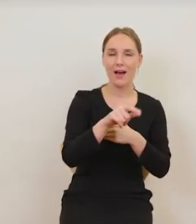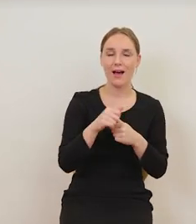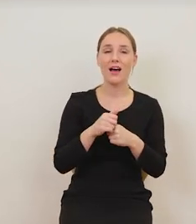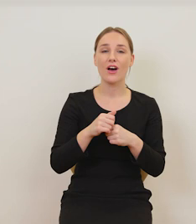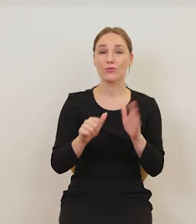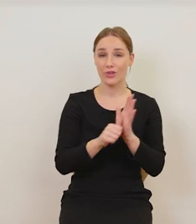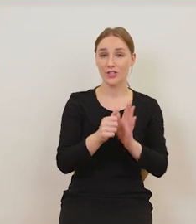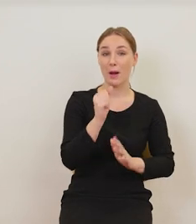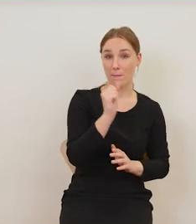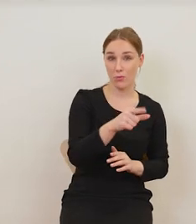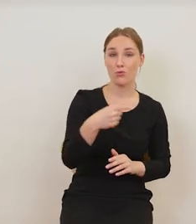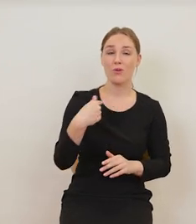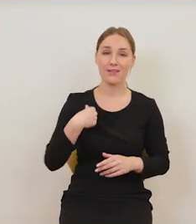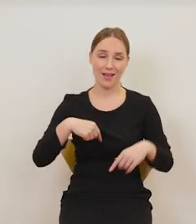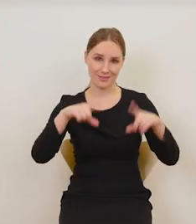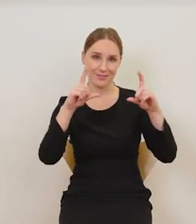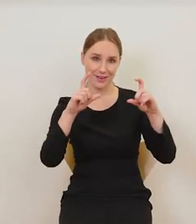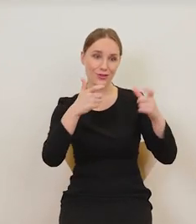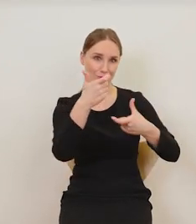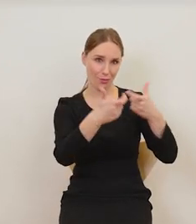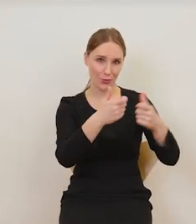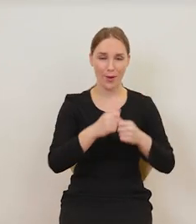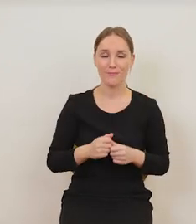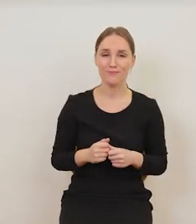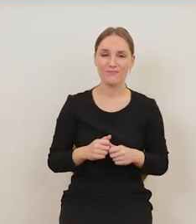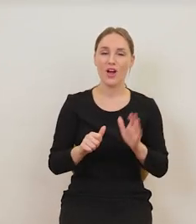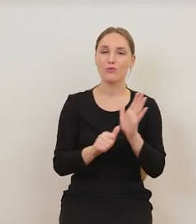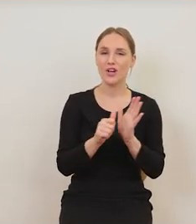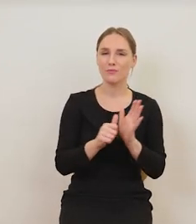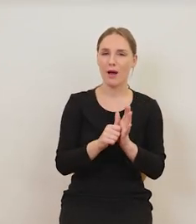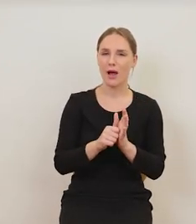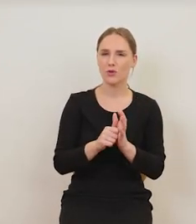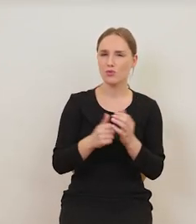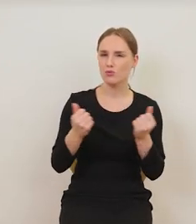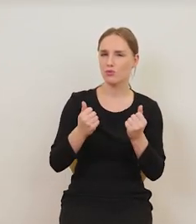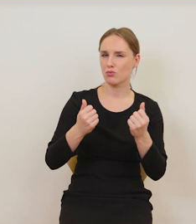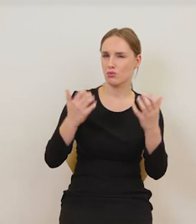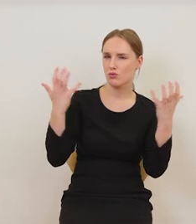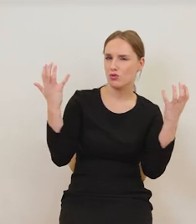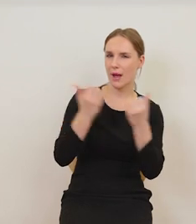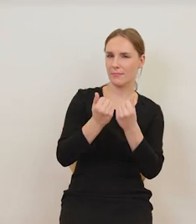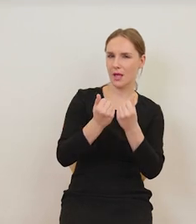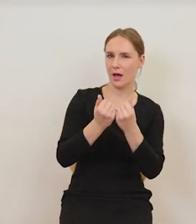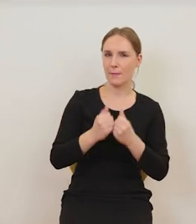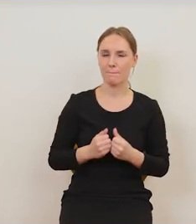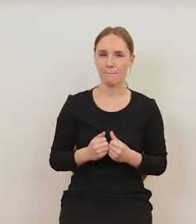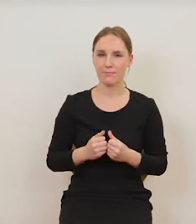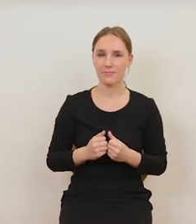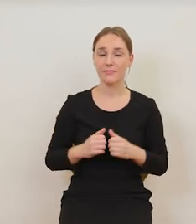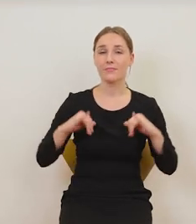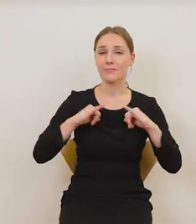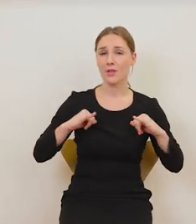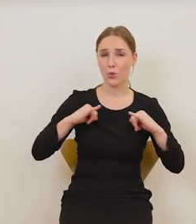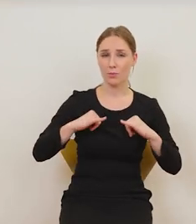To była rzeźba. Rzeźba jest ciemna. Rzeźba jest bardzo ciemna. Śpiący